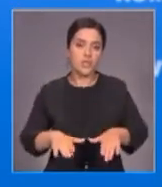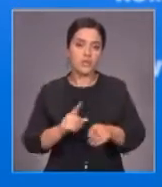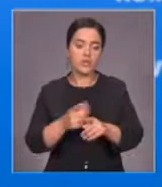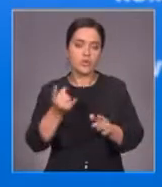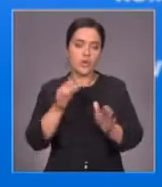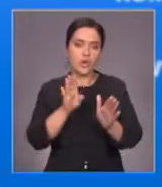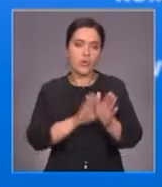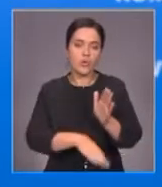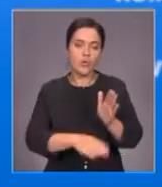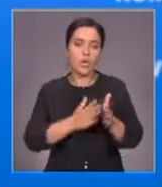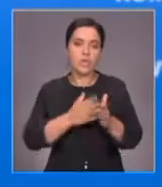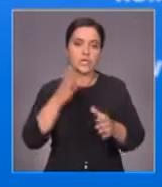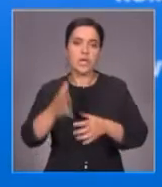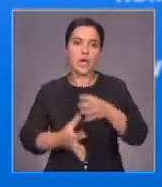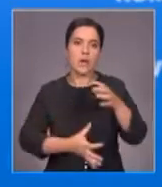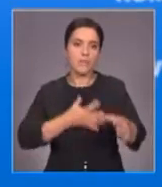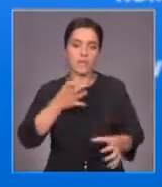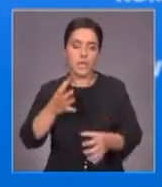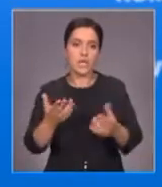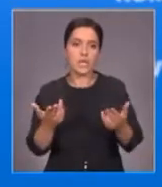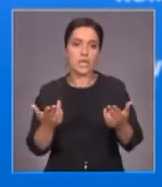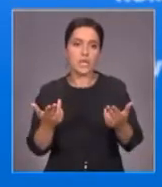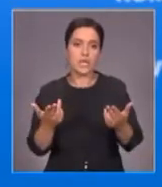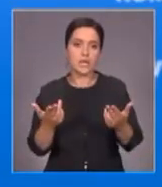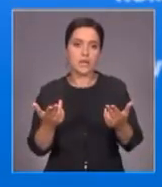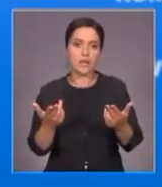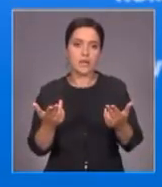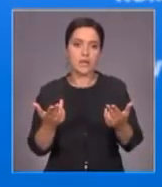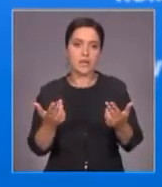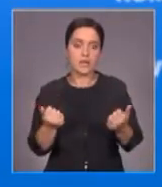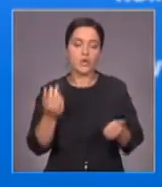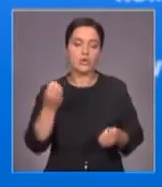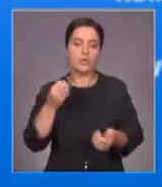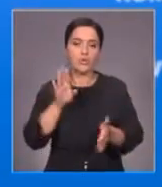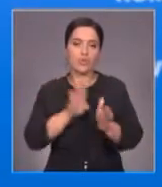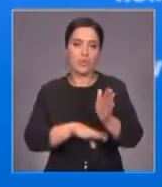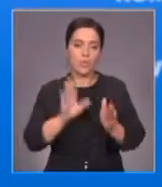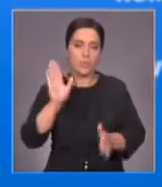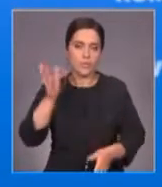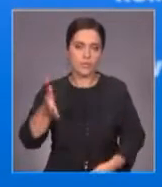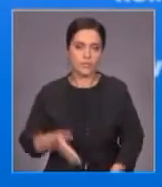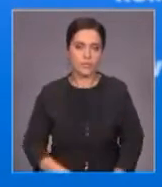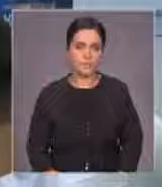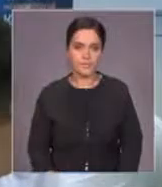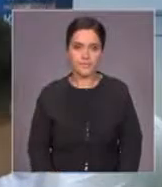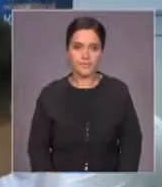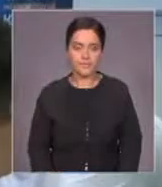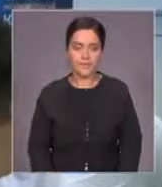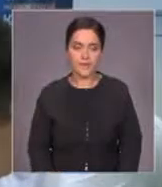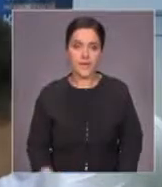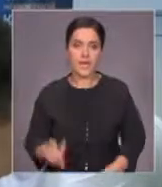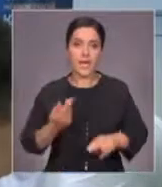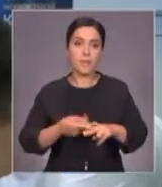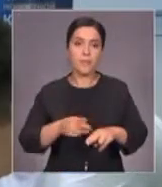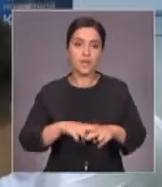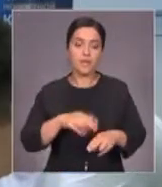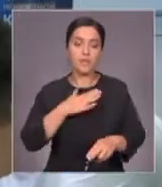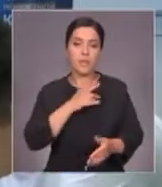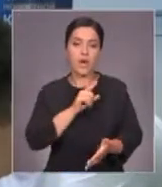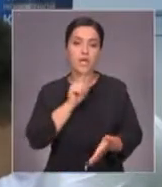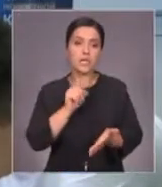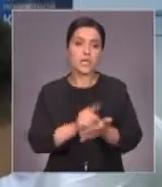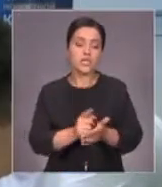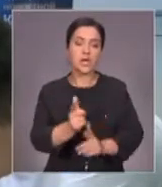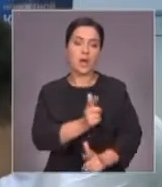обостряются. И, естественно, это будет усугублять положение. И поэтому, конечно, мы должны